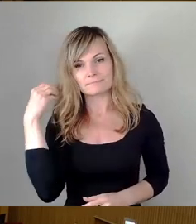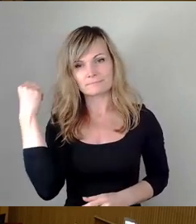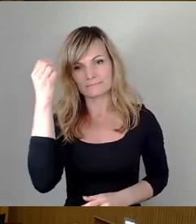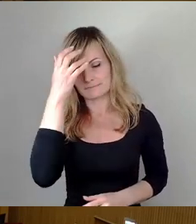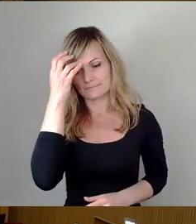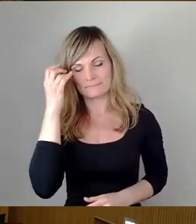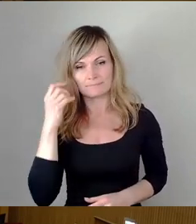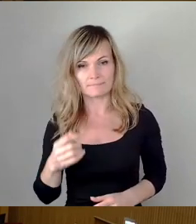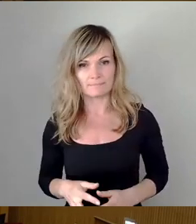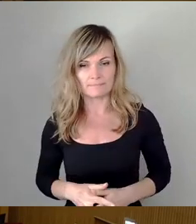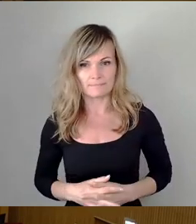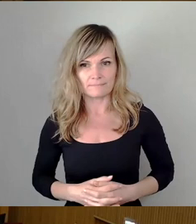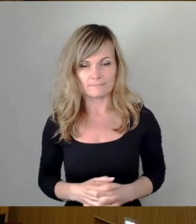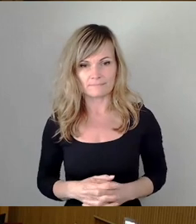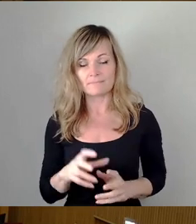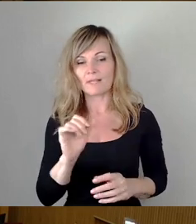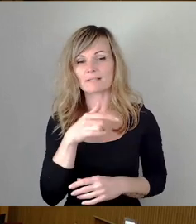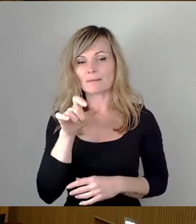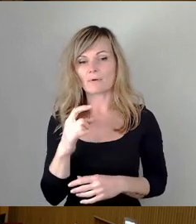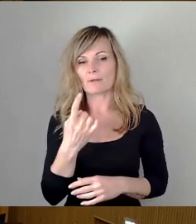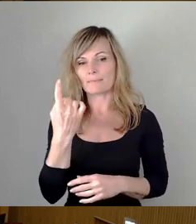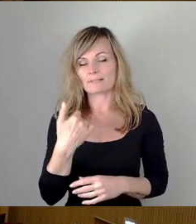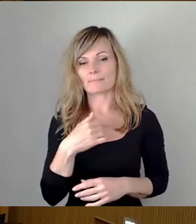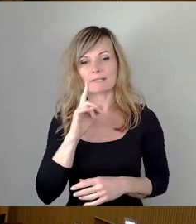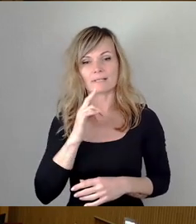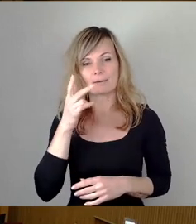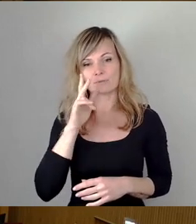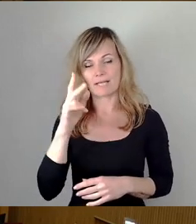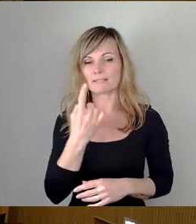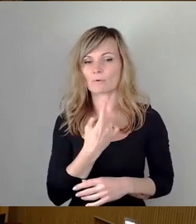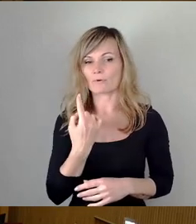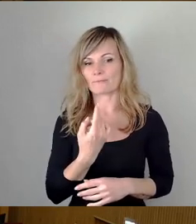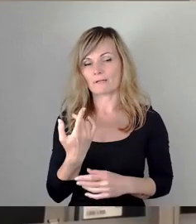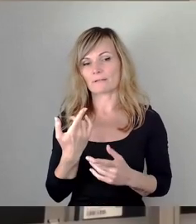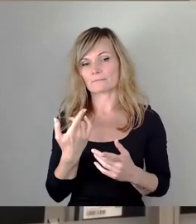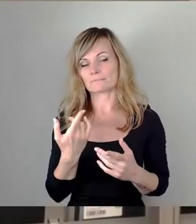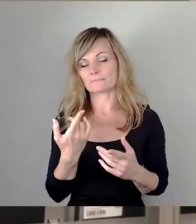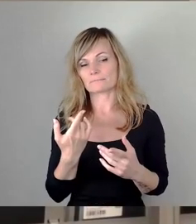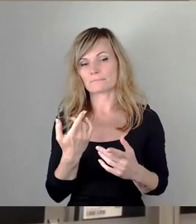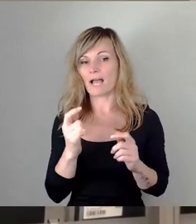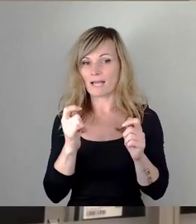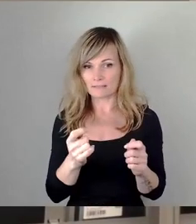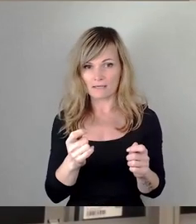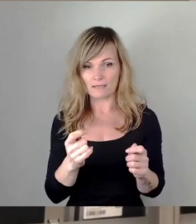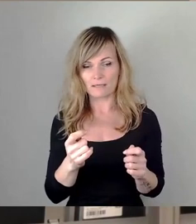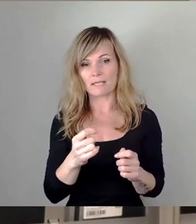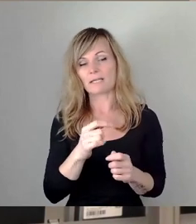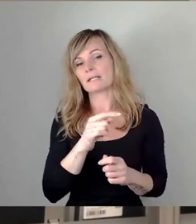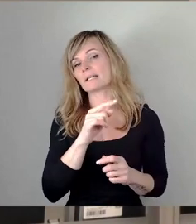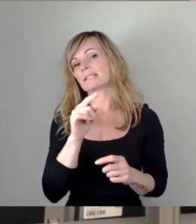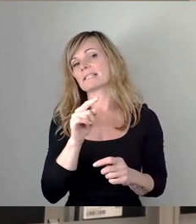Herr Erster Bürgermeister, meine Damen und Herren, auch wir stimmen dem Antrag Ziffer 1 zu.